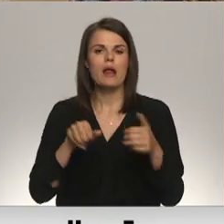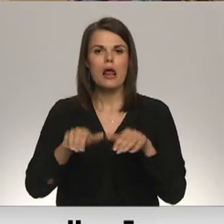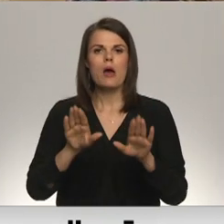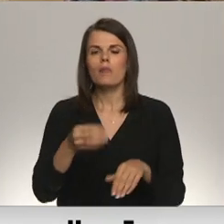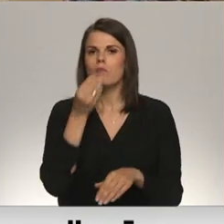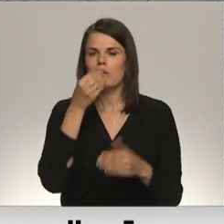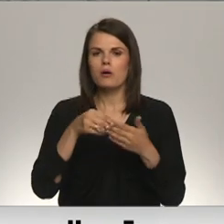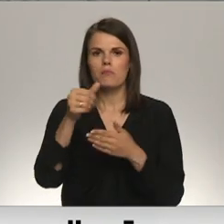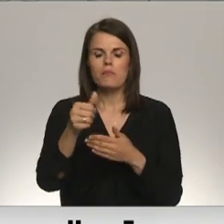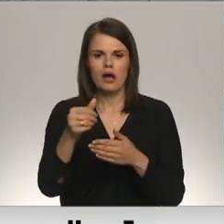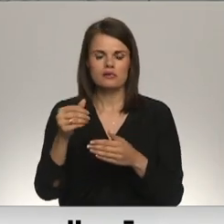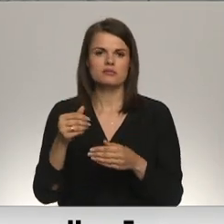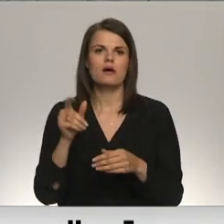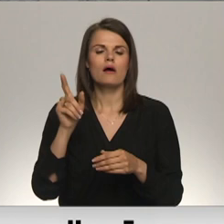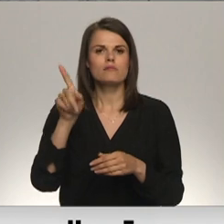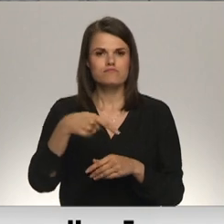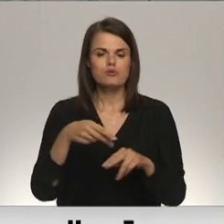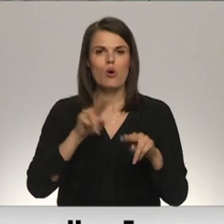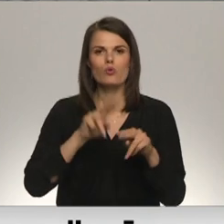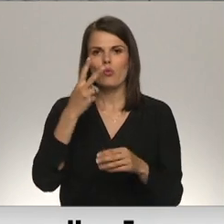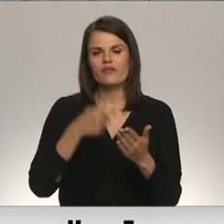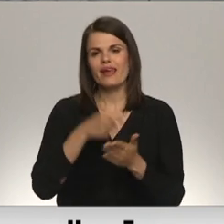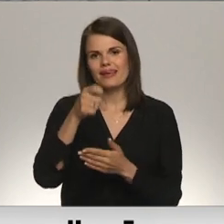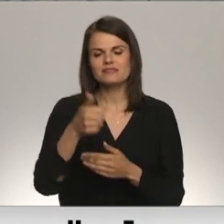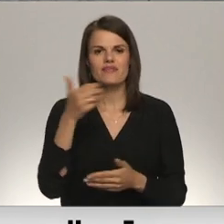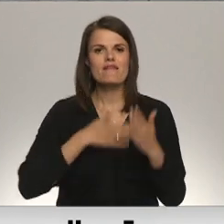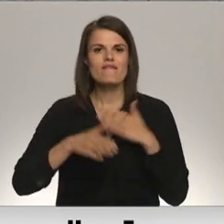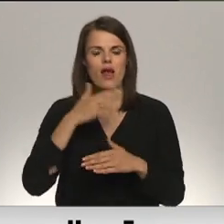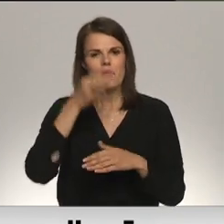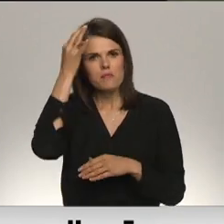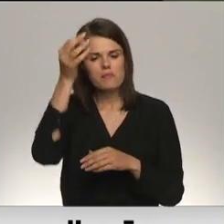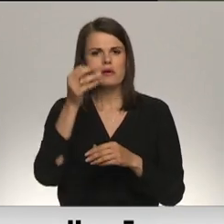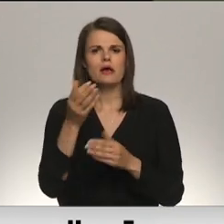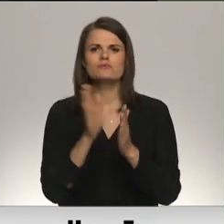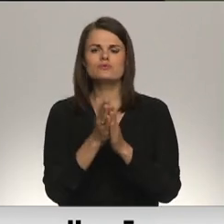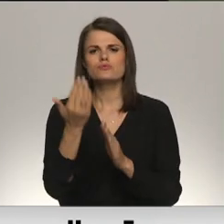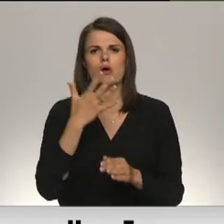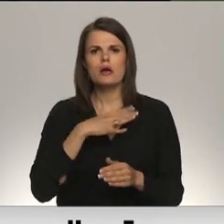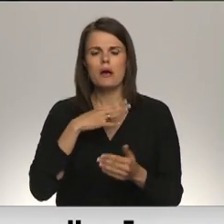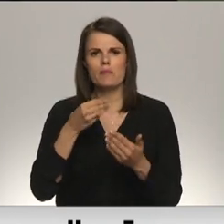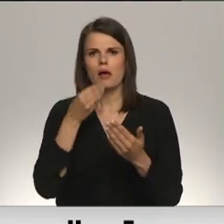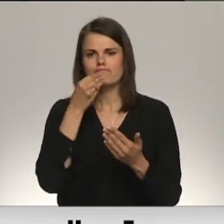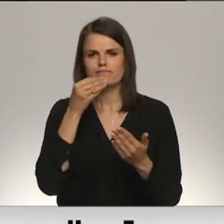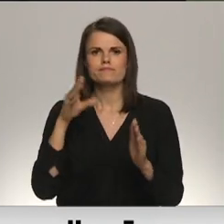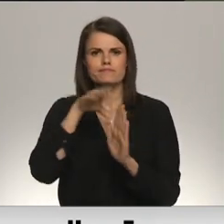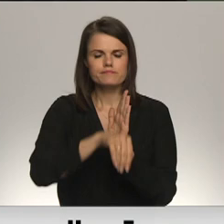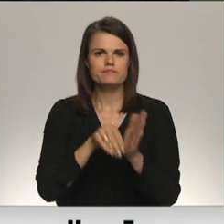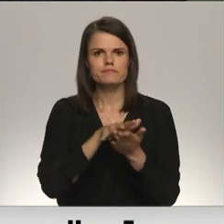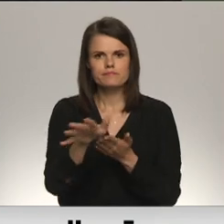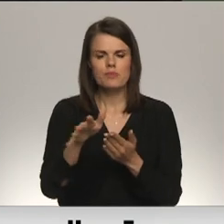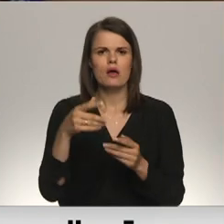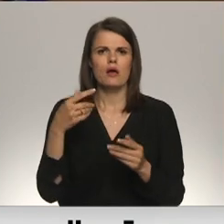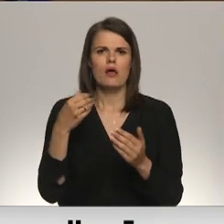ēdināšanas maksas piemērošanu. Un otrajā iesniegumā viņi vēlējās precizēt, kādēļ ēdināšanas izmaksās ir iekļautas tādas